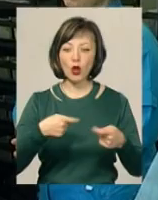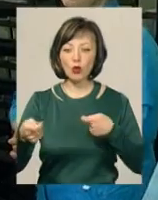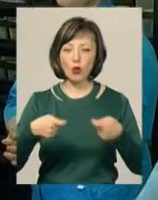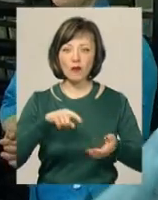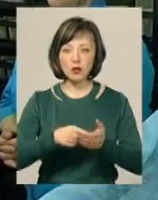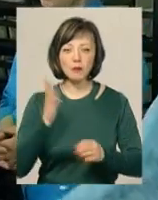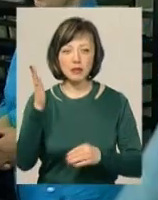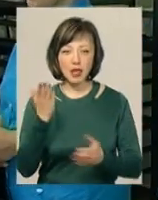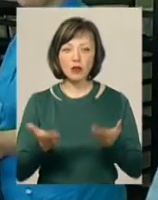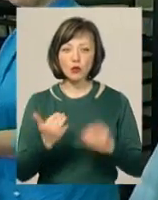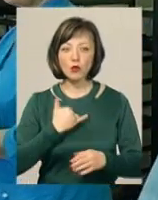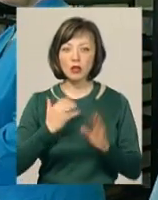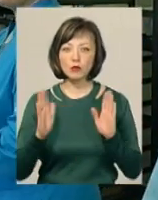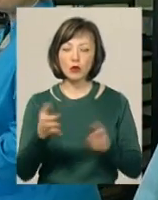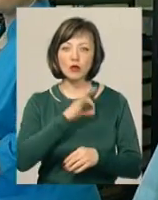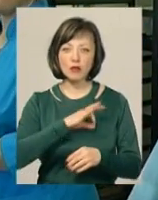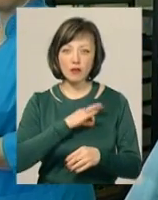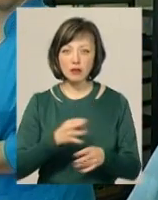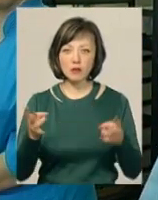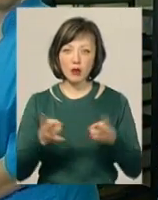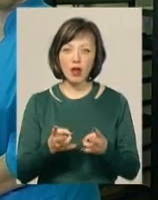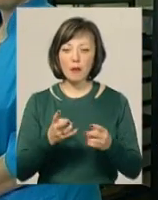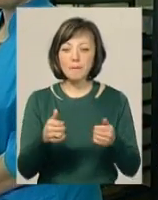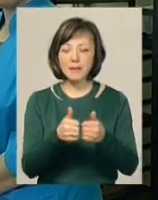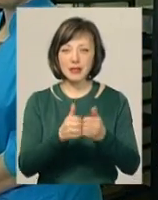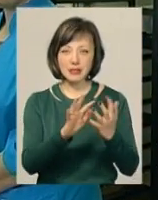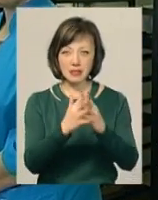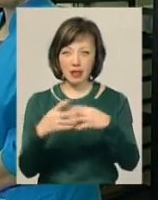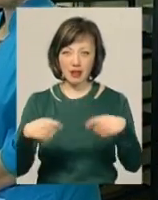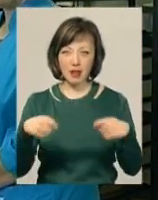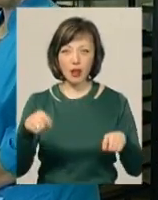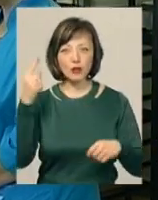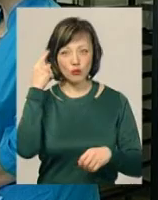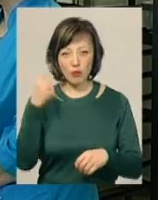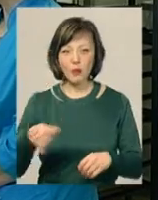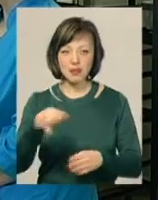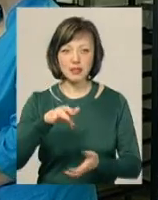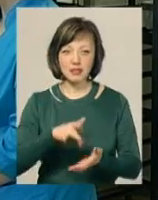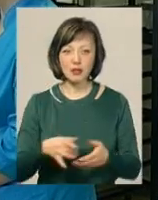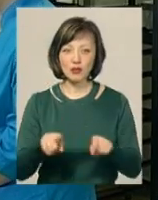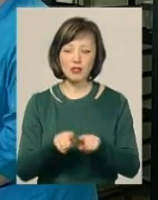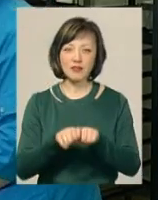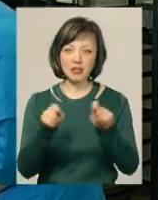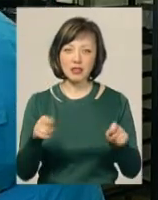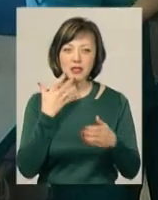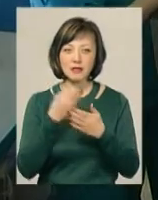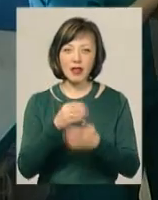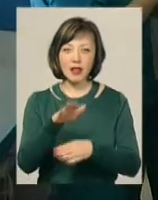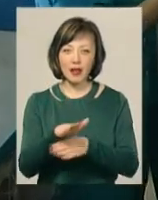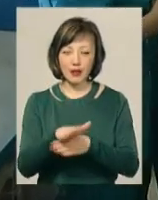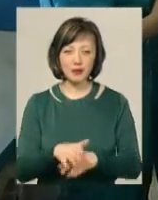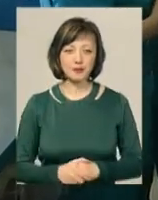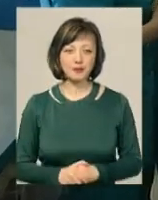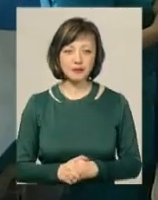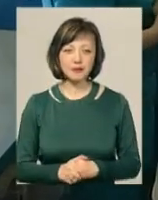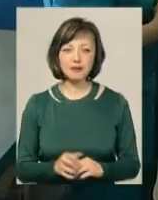На перспективу, якщо в нас буде користуватися попитом, будемо подавати на всі ближайші села. І, я думаю, і обласний центр теж відкриємо свій ларок. Нині у